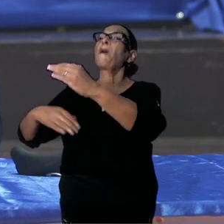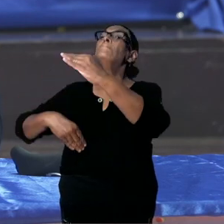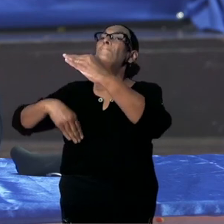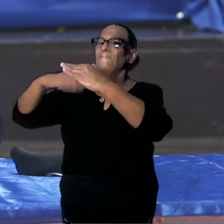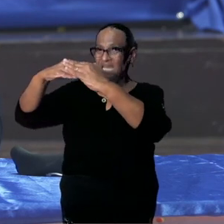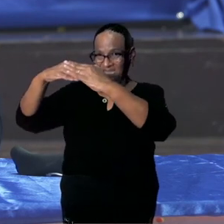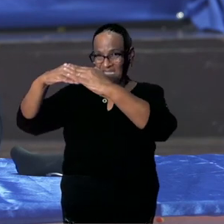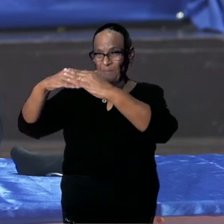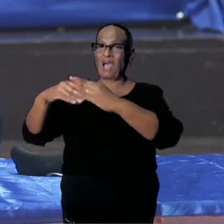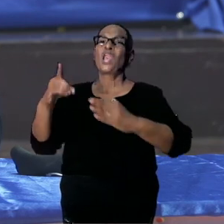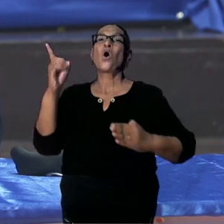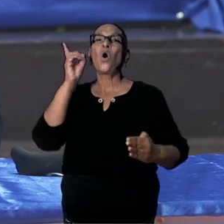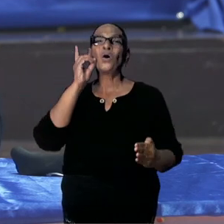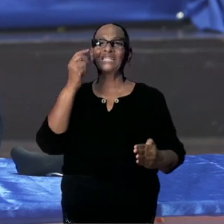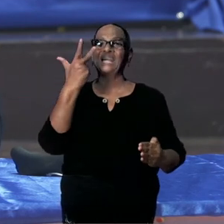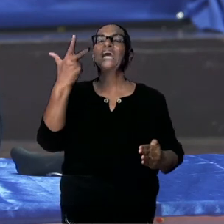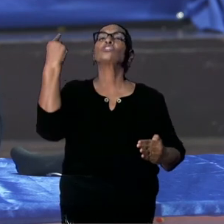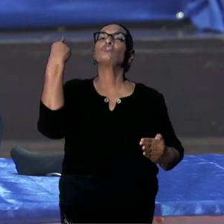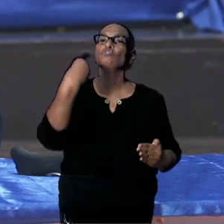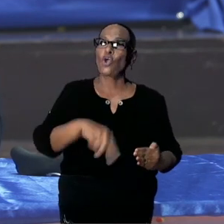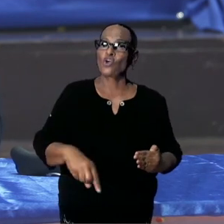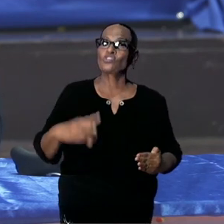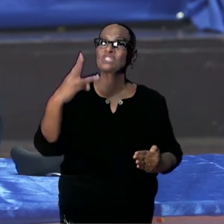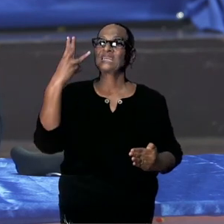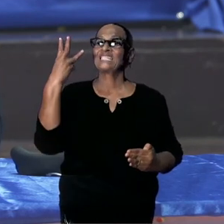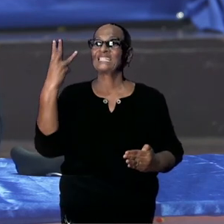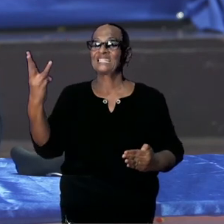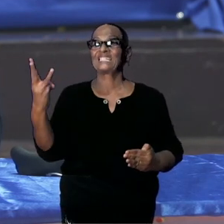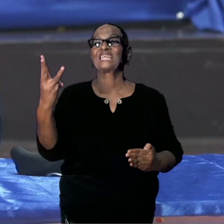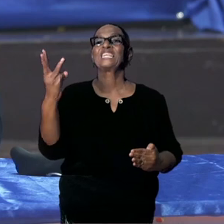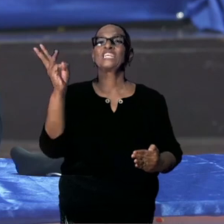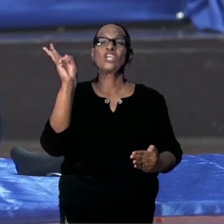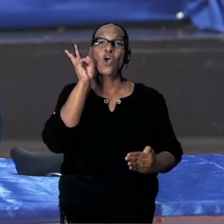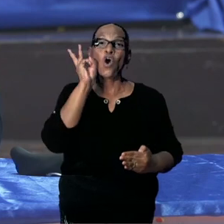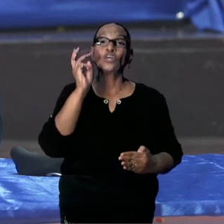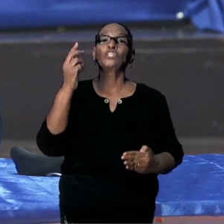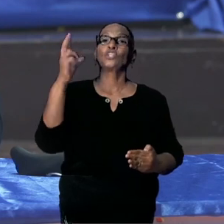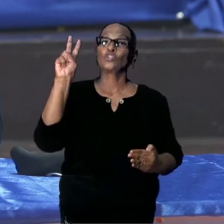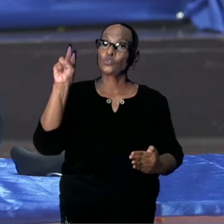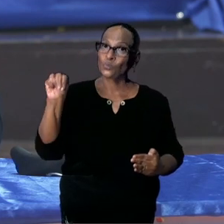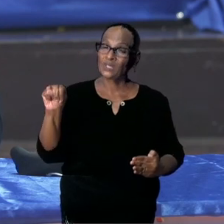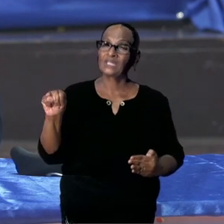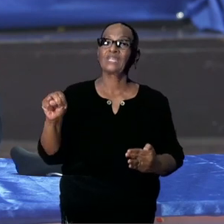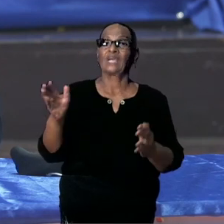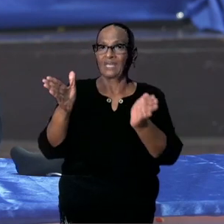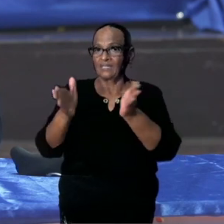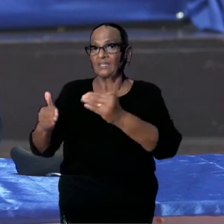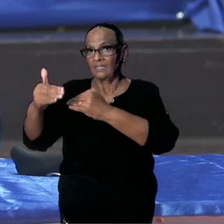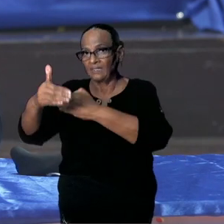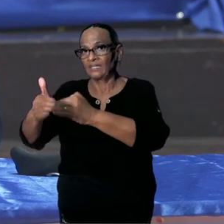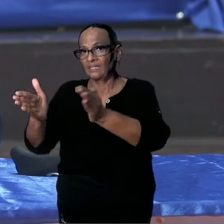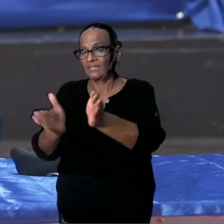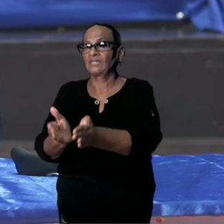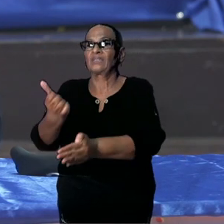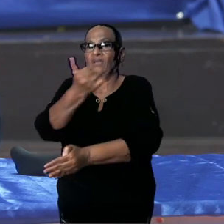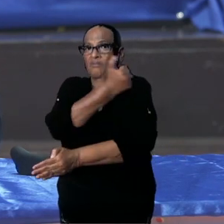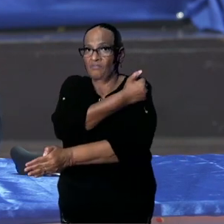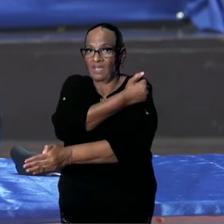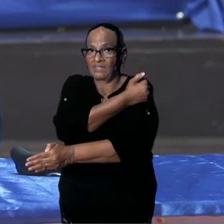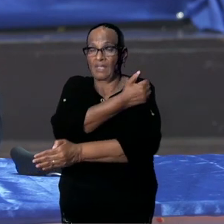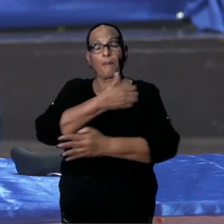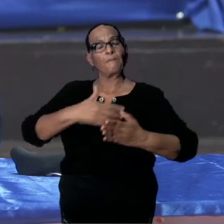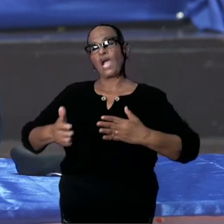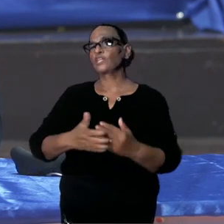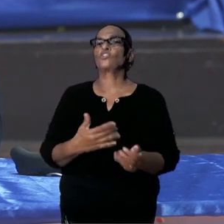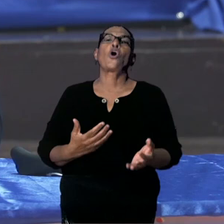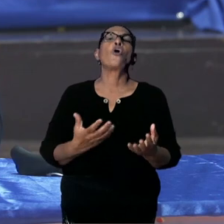.320 doses aan vaccin aanschaffen. En het maakt niet uit van welk merk je hoeveel wilt. Dus